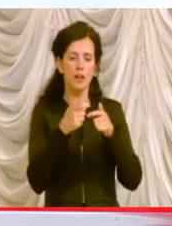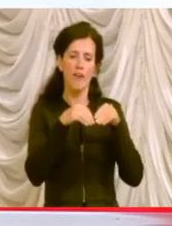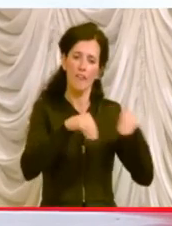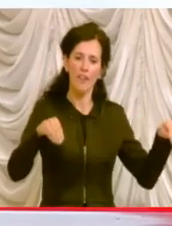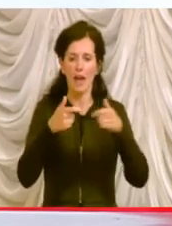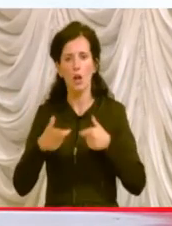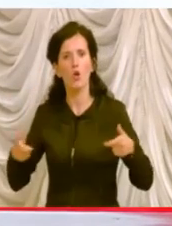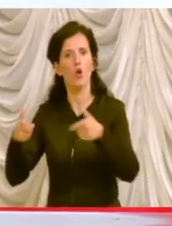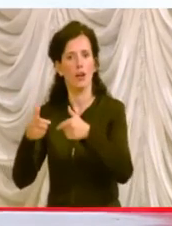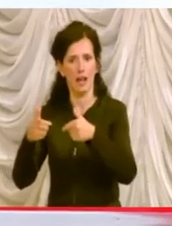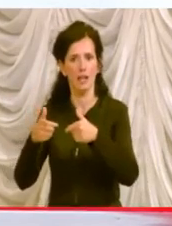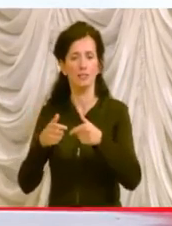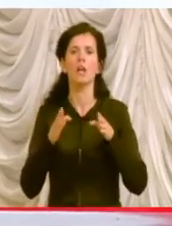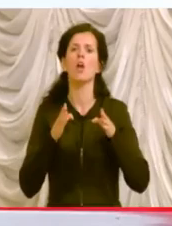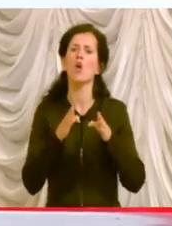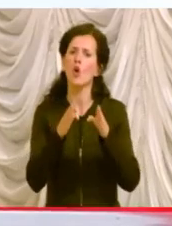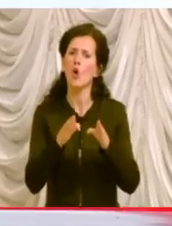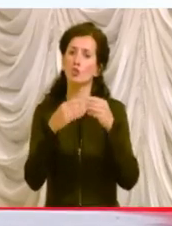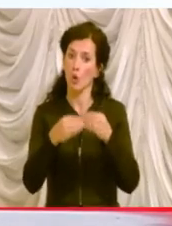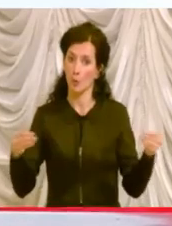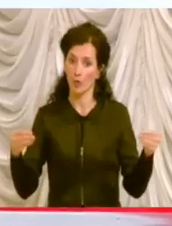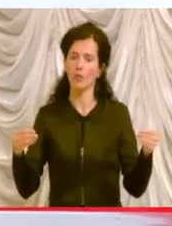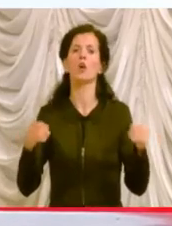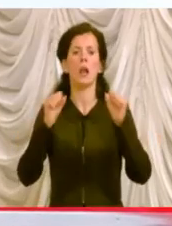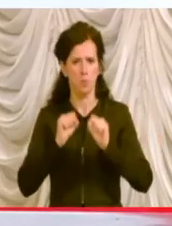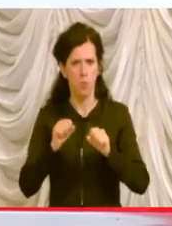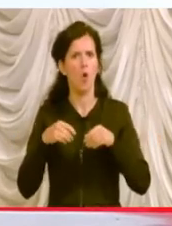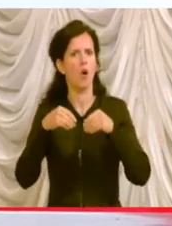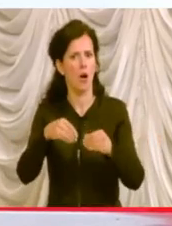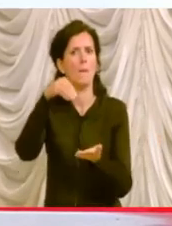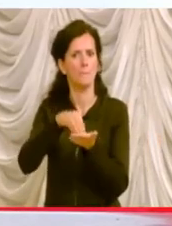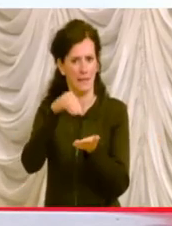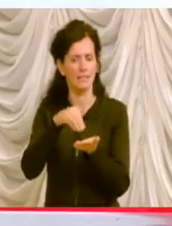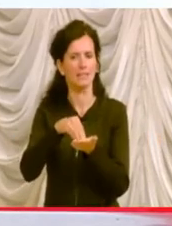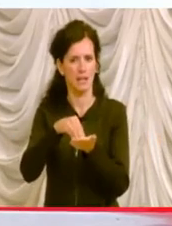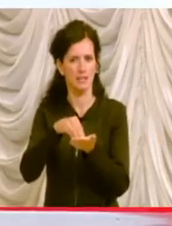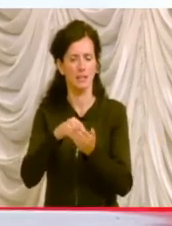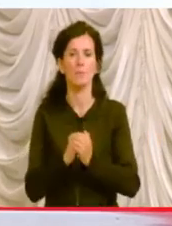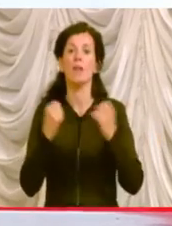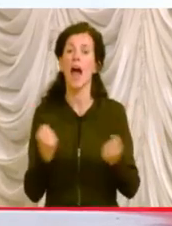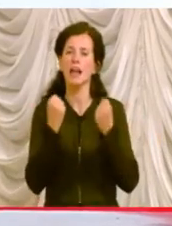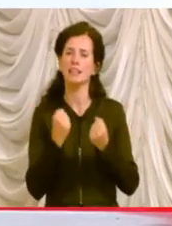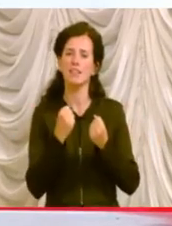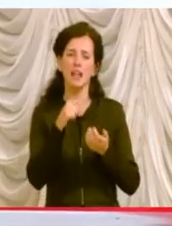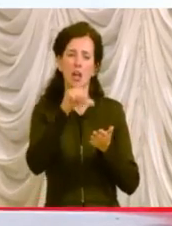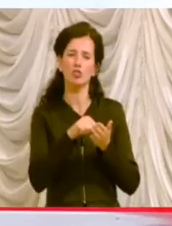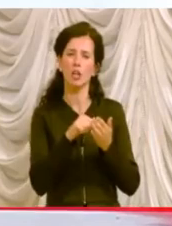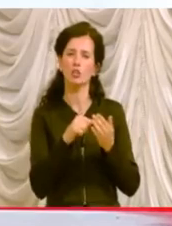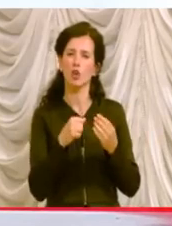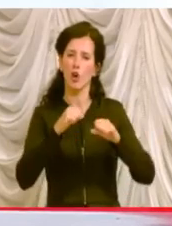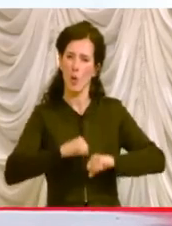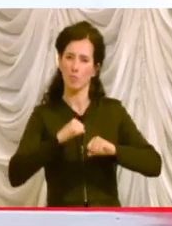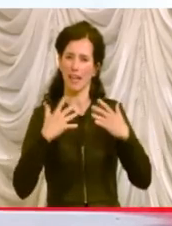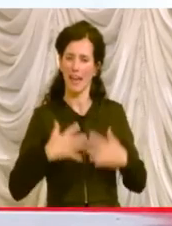i corsi professionali potranno essere svolti in presenza, le attività di centri benessere, di centri termali,